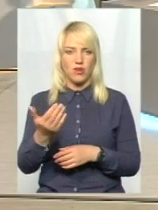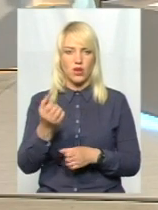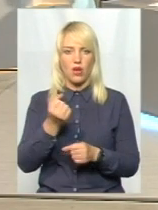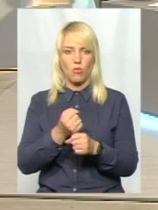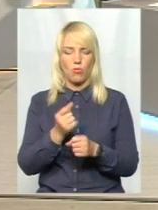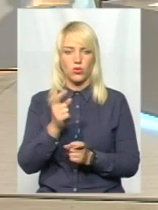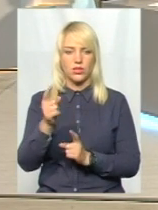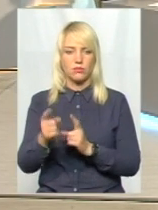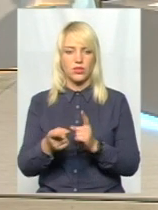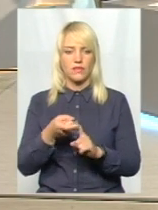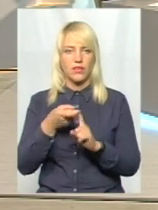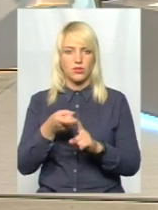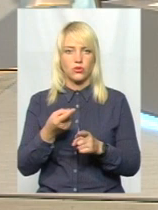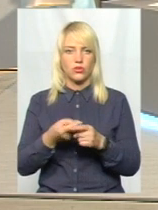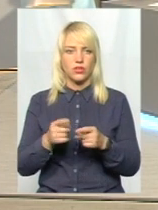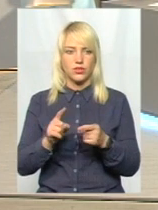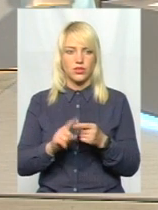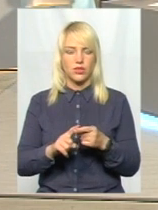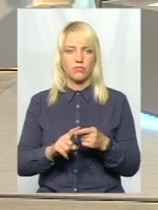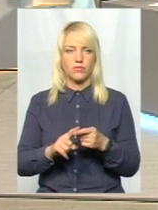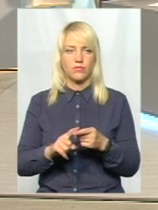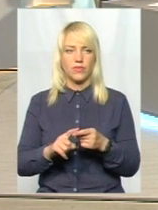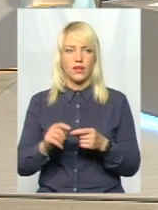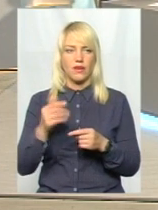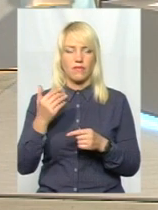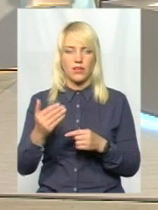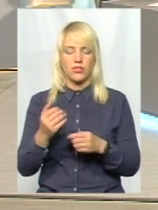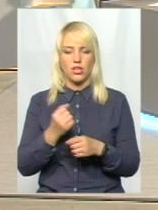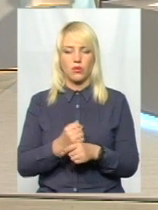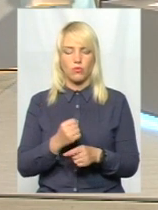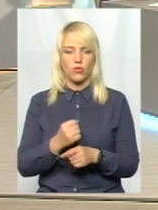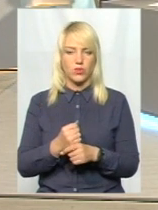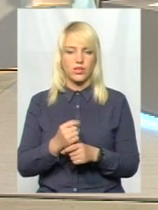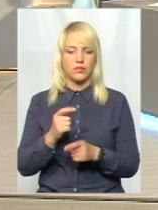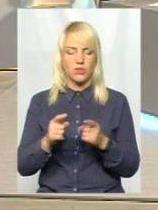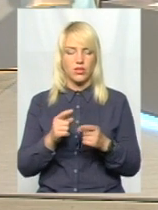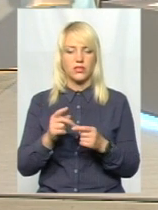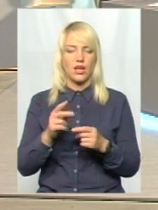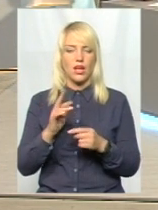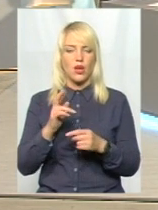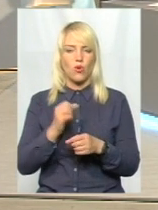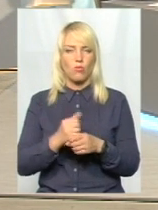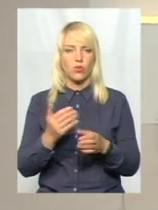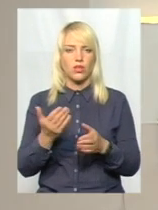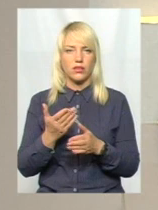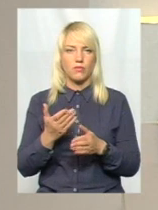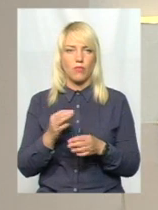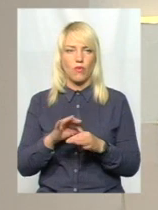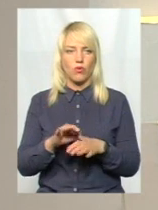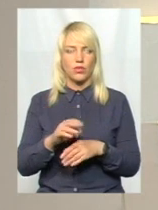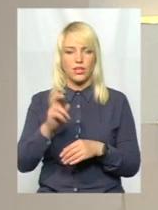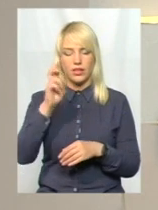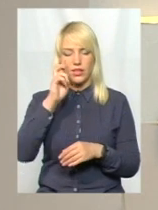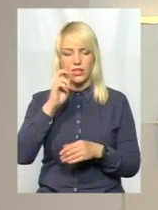в зв'язку з тим, що законодавство змінилось, і робота саме те, як проводить Тержпродспоживслужба